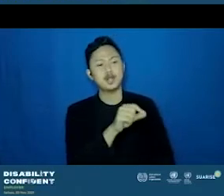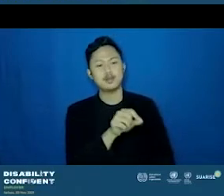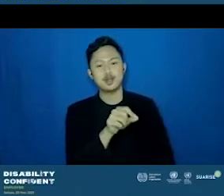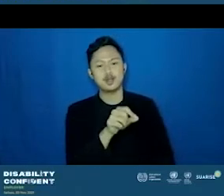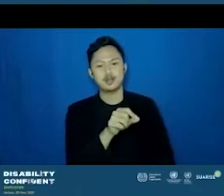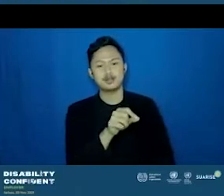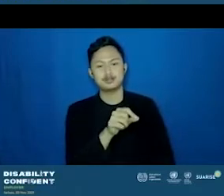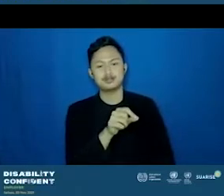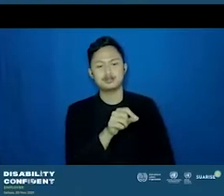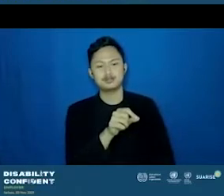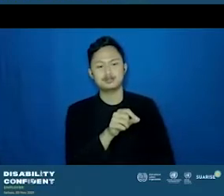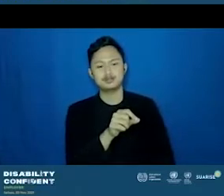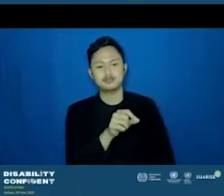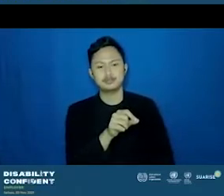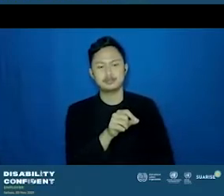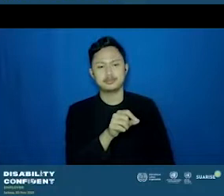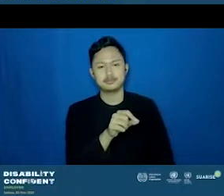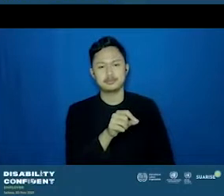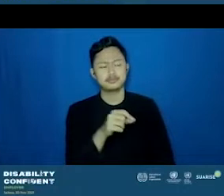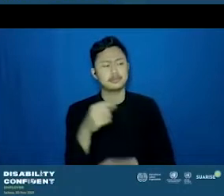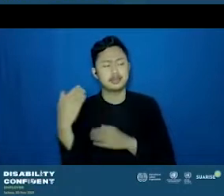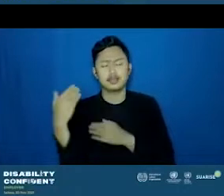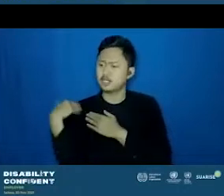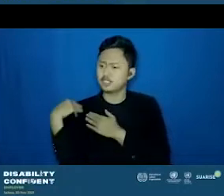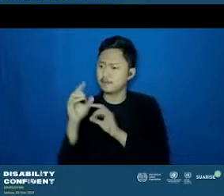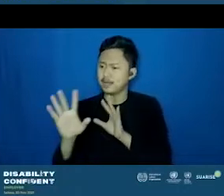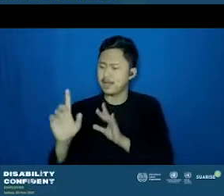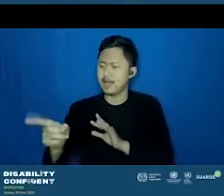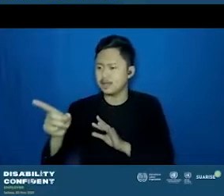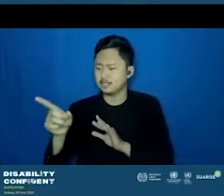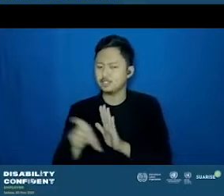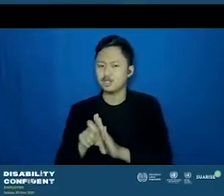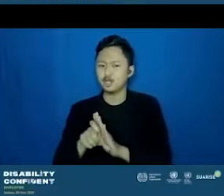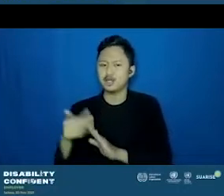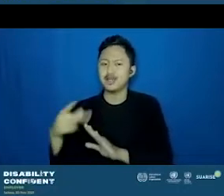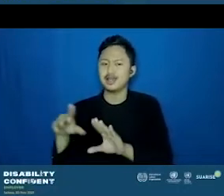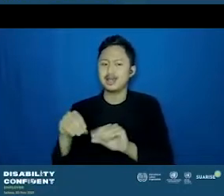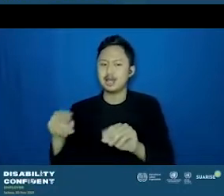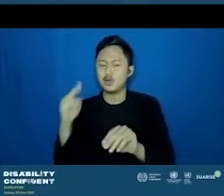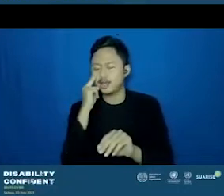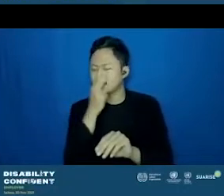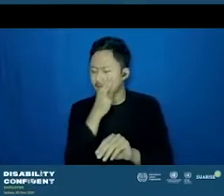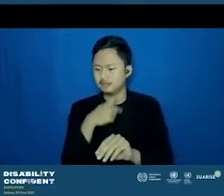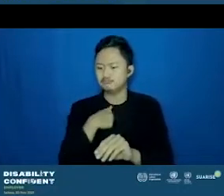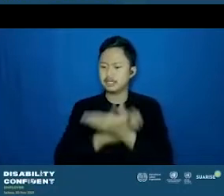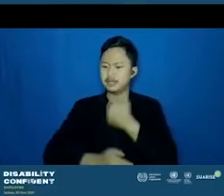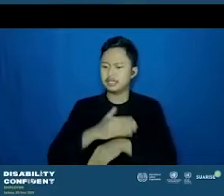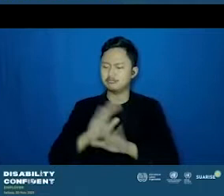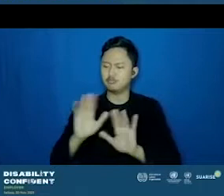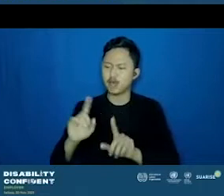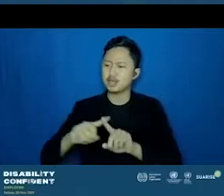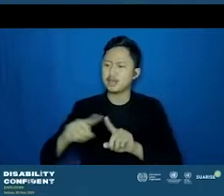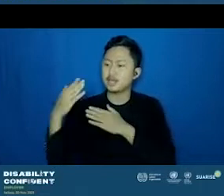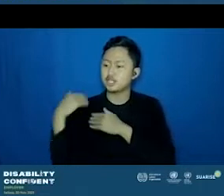ada tanggung jawab yang sedikit berbeda antara karyawan yang puna netra dan enggak di tingkat? Kalau